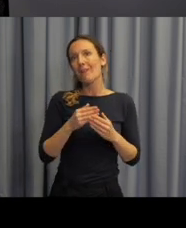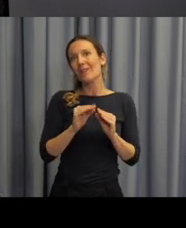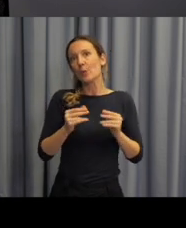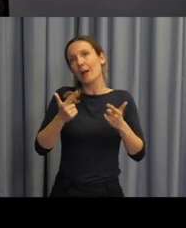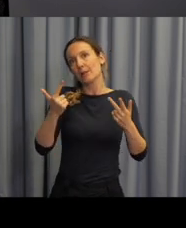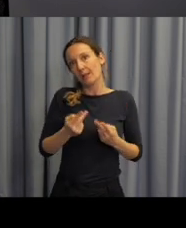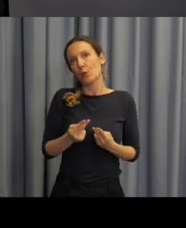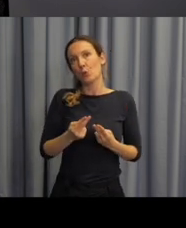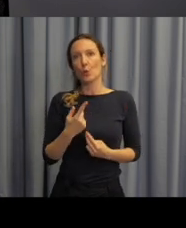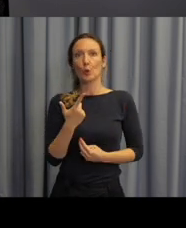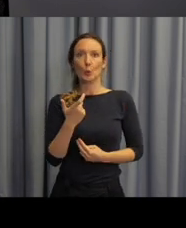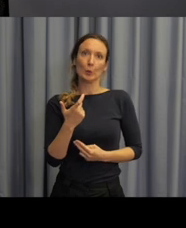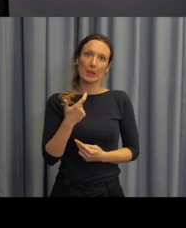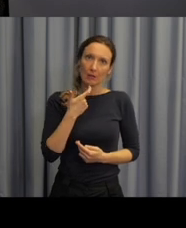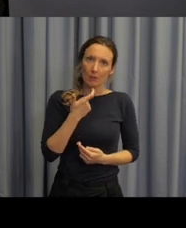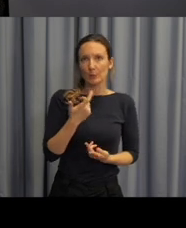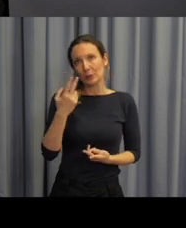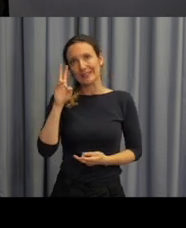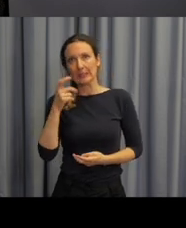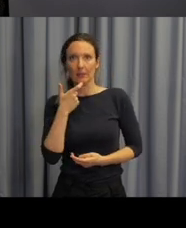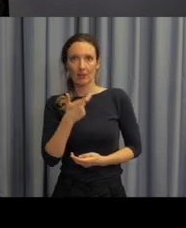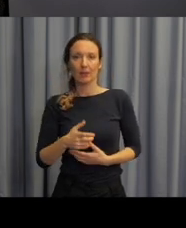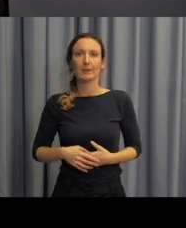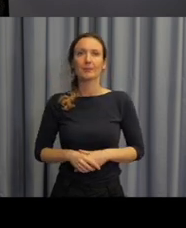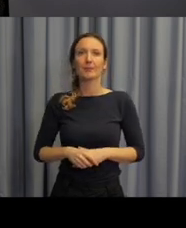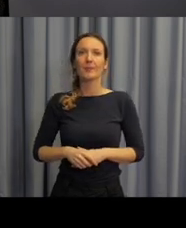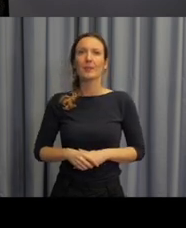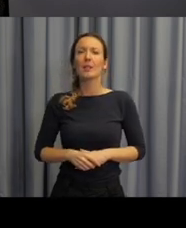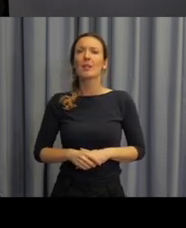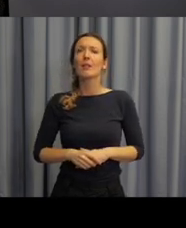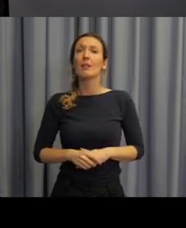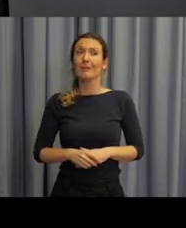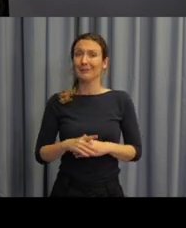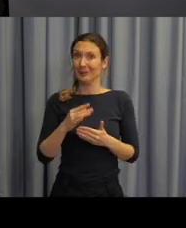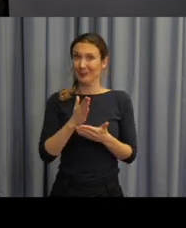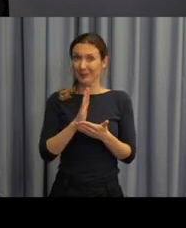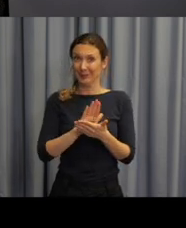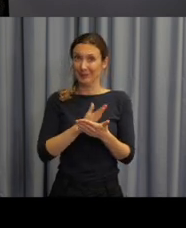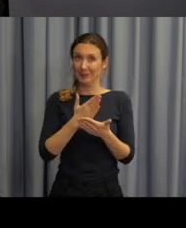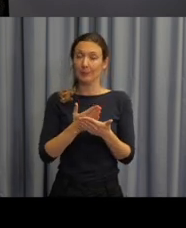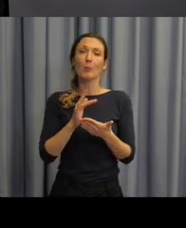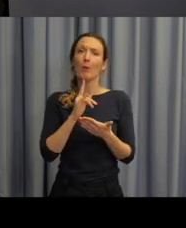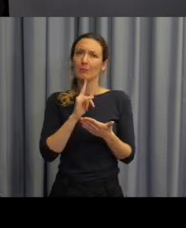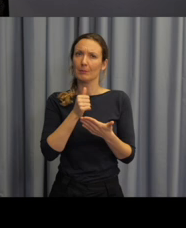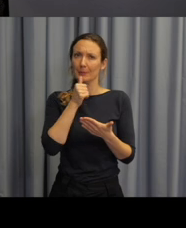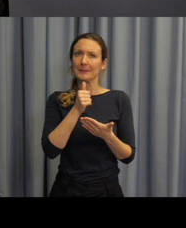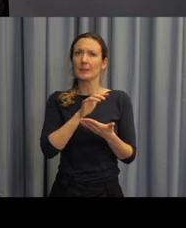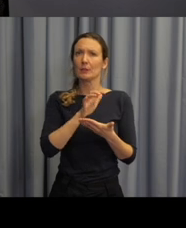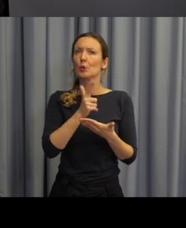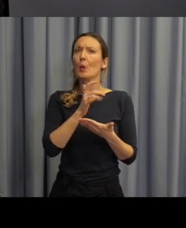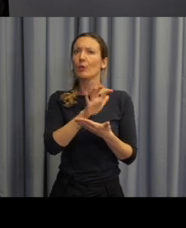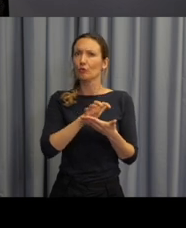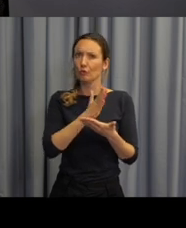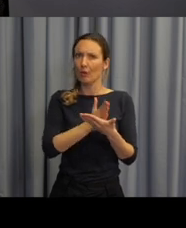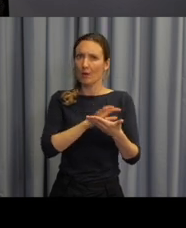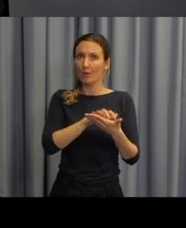Součástí této druhé části metodické podpory jsou také kapitoly rozvoj čtenářských dovedností a rozvoj